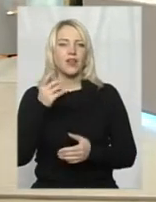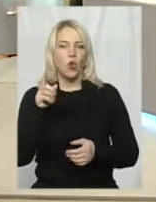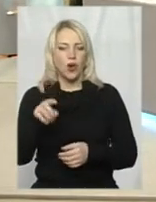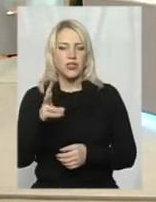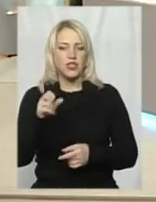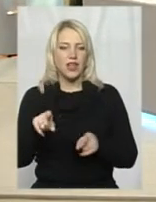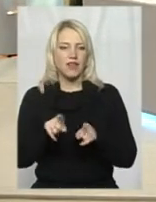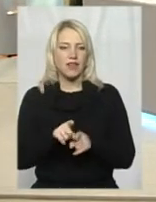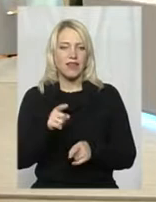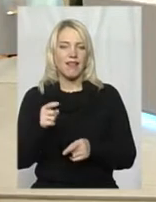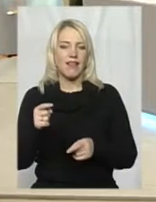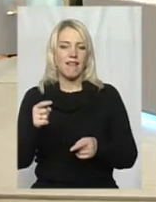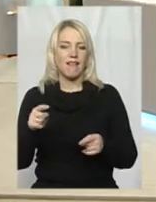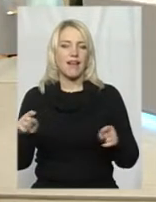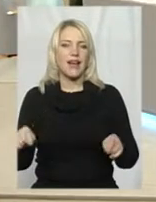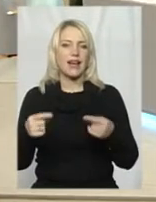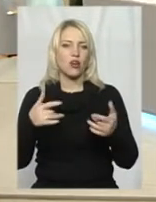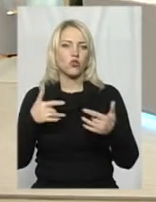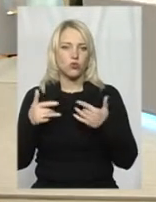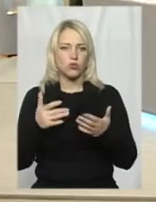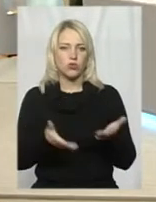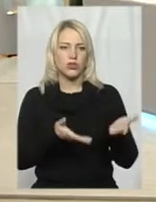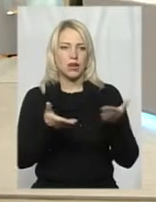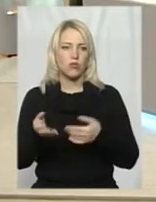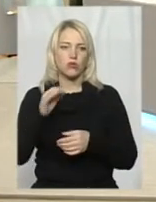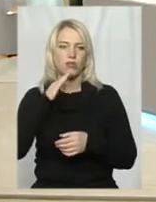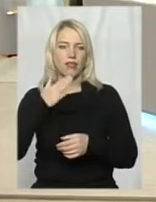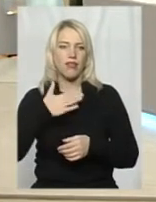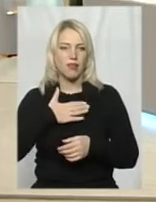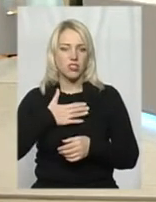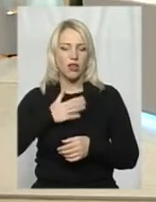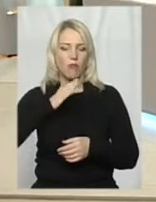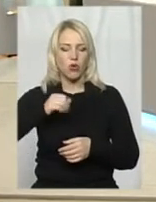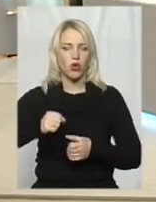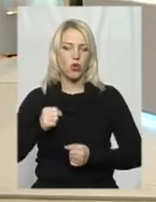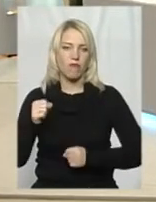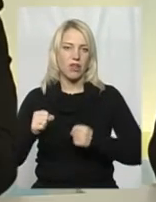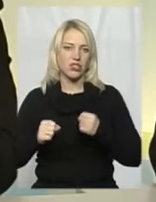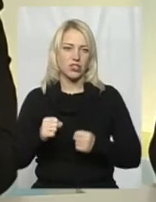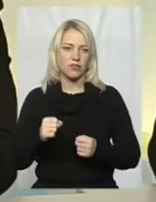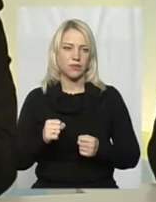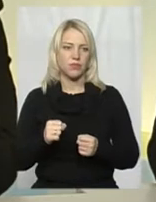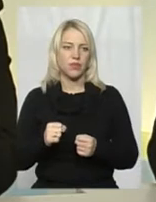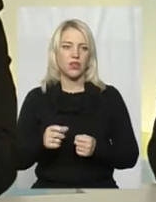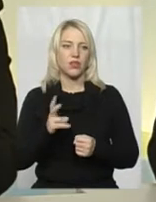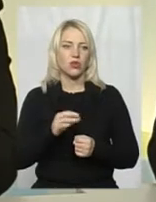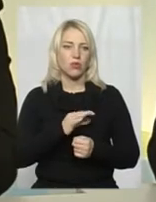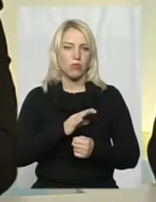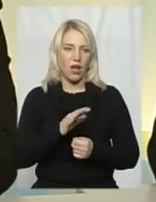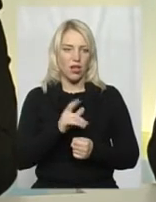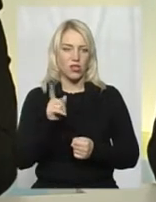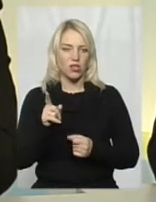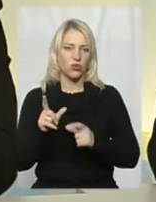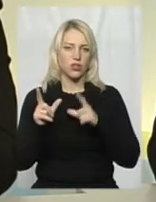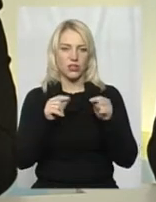на такі реконструкції запрошують і наших, моїх товаришів. Хто багачий, той туди